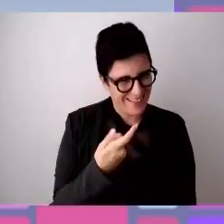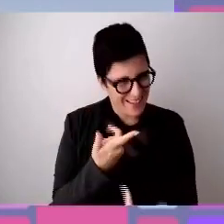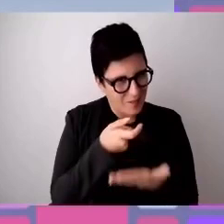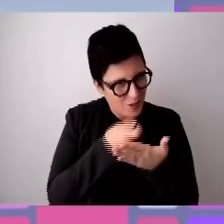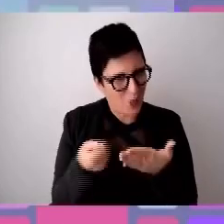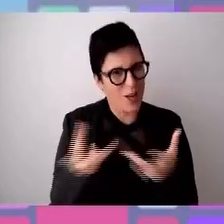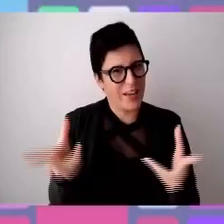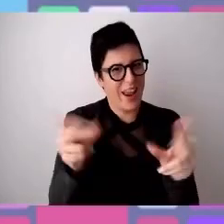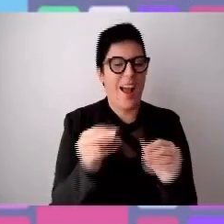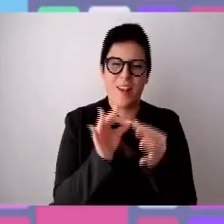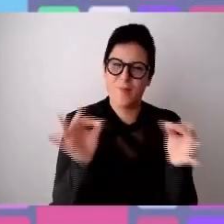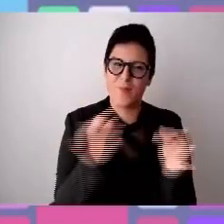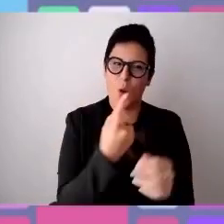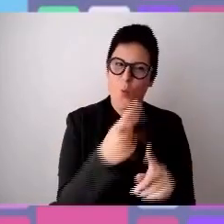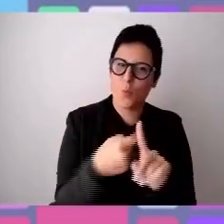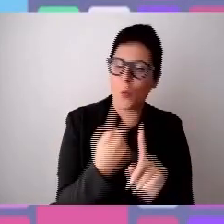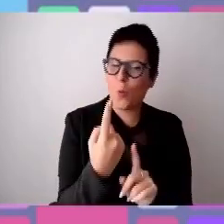fa tre. Grazie.